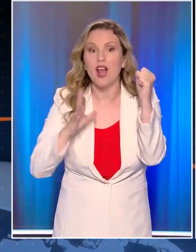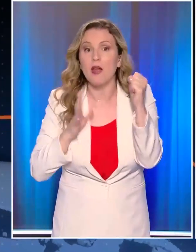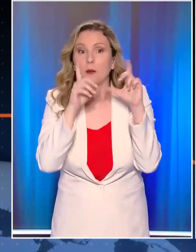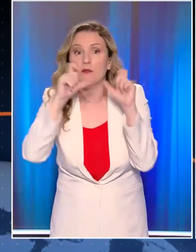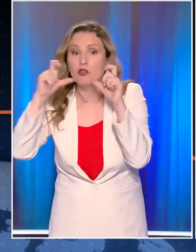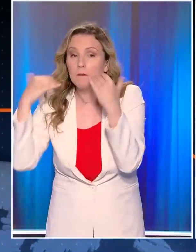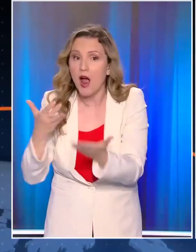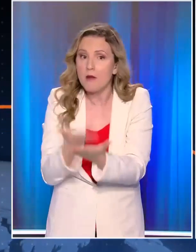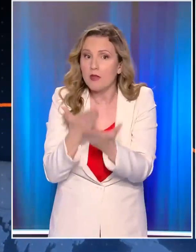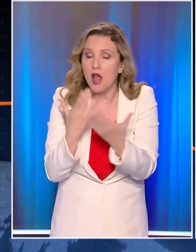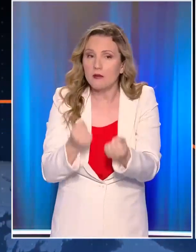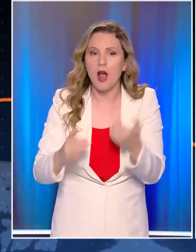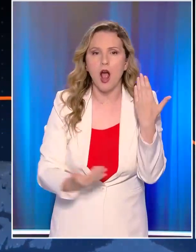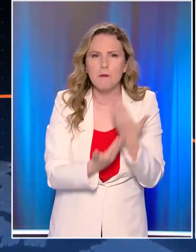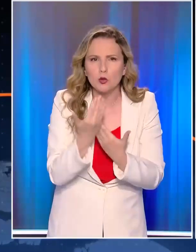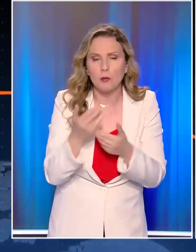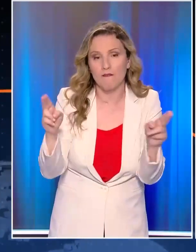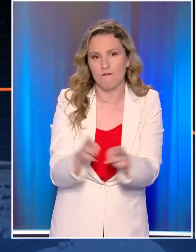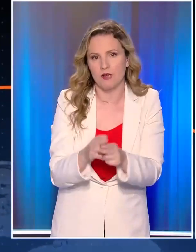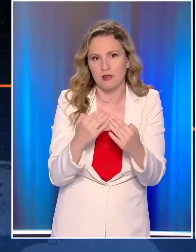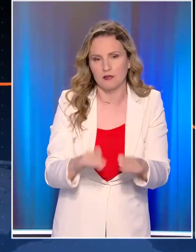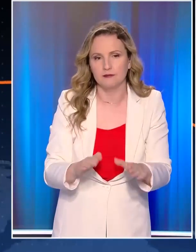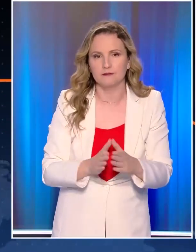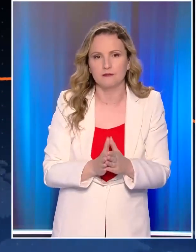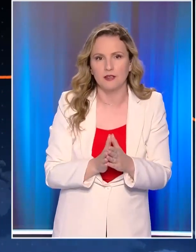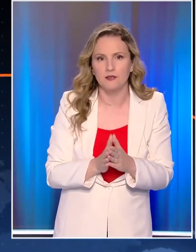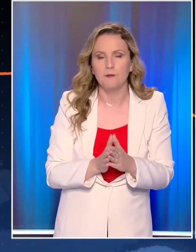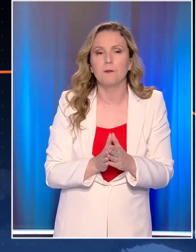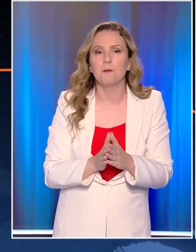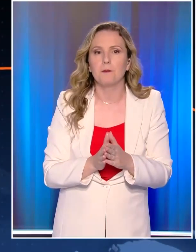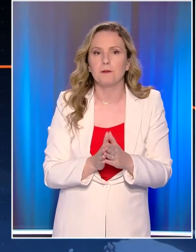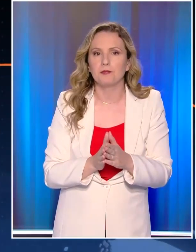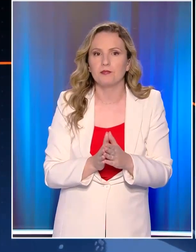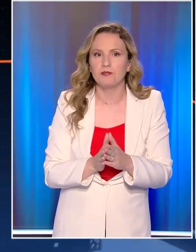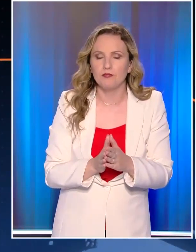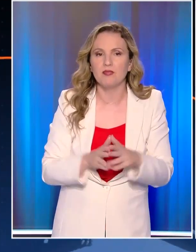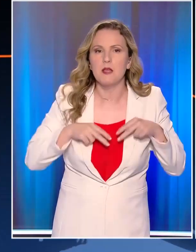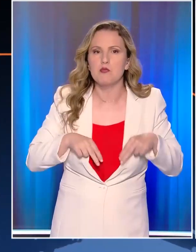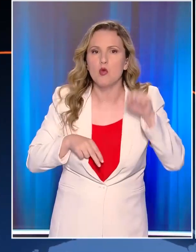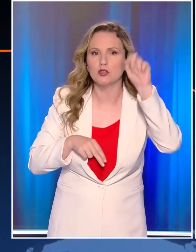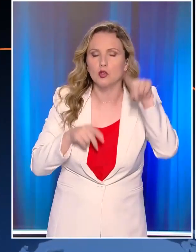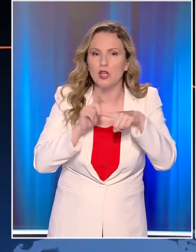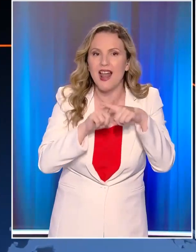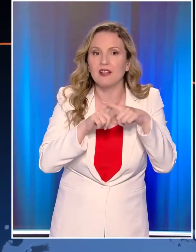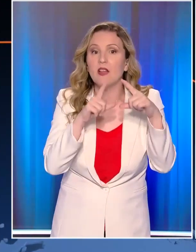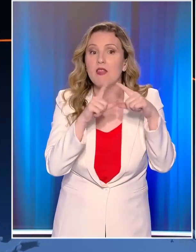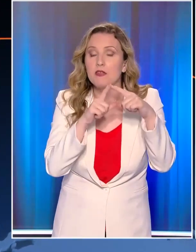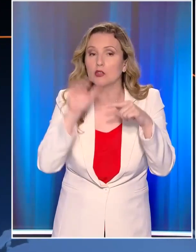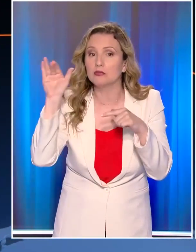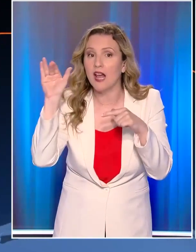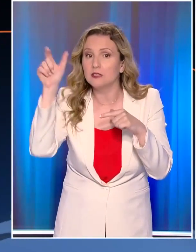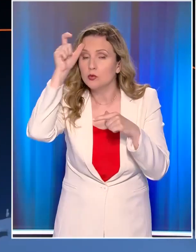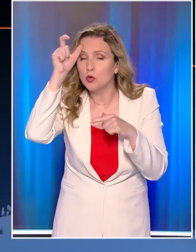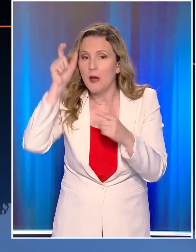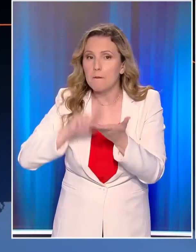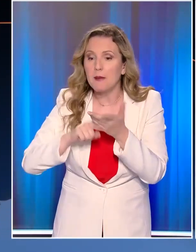Από τις πρώτες πρωινές ώρες η φωτιά είναι σε ύφεση. Να εγκαταλείψει την πολιτική του επεκτατισμού κάλεσε την Τουρκία ο Υπουργός